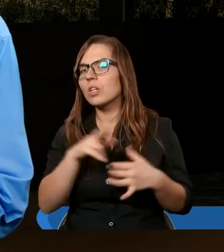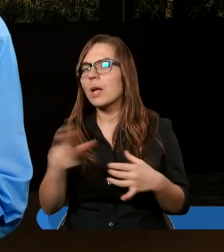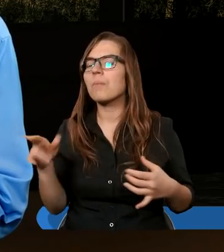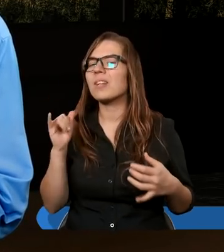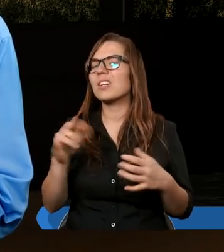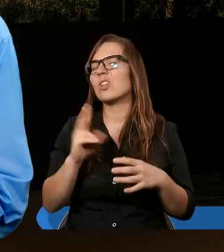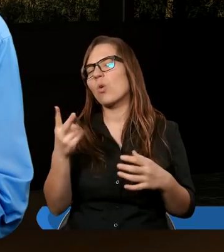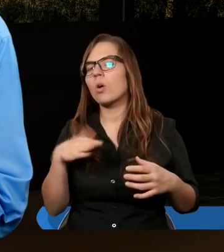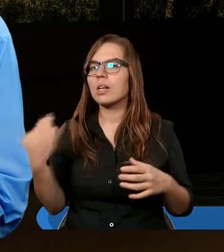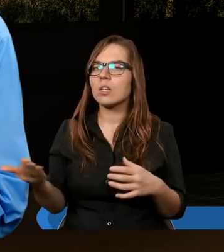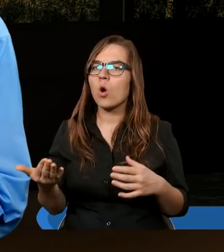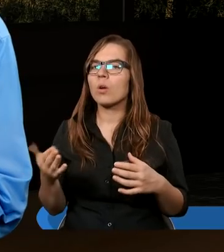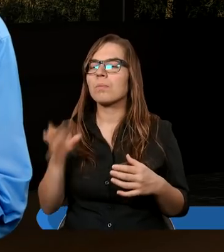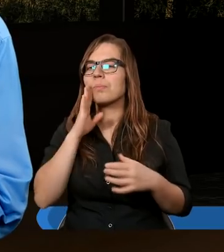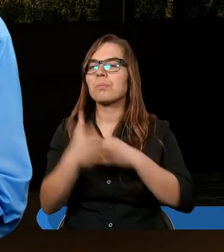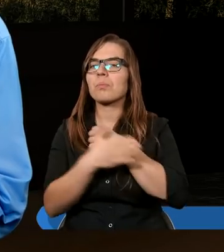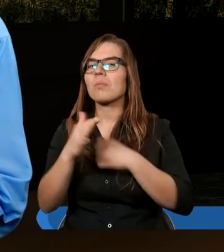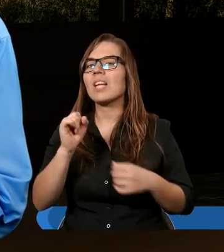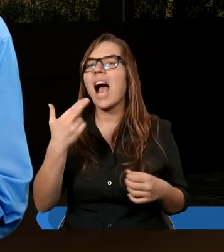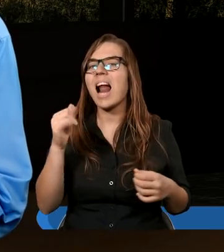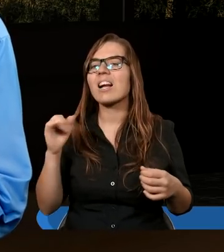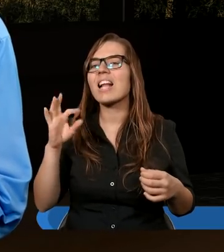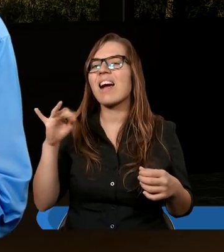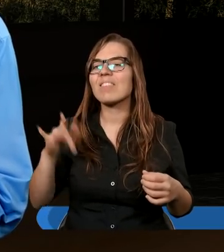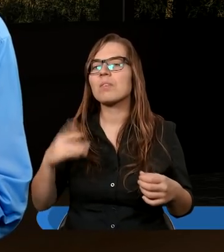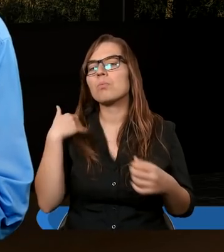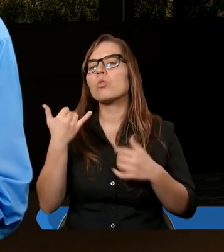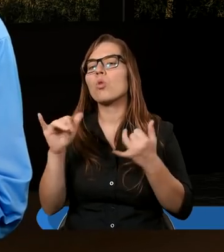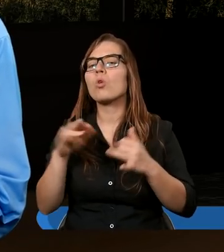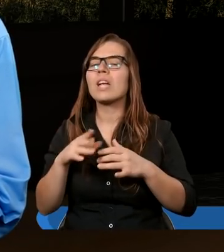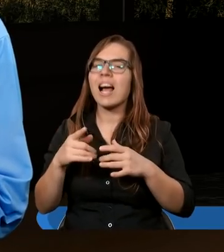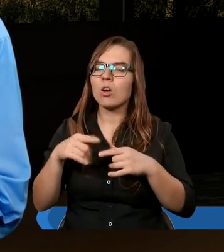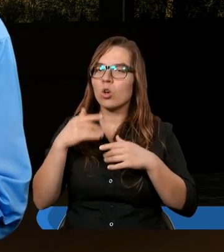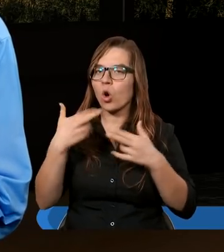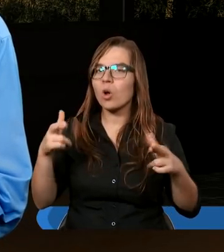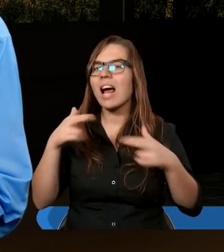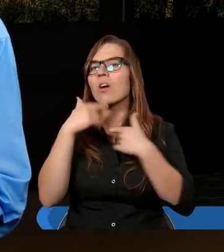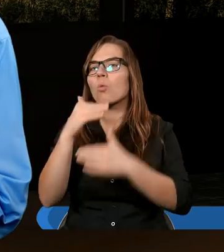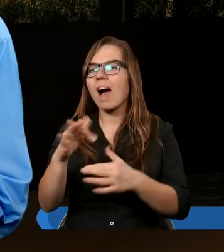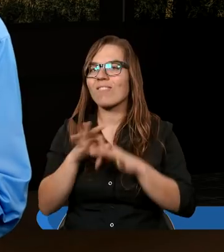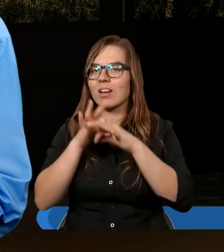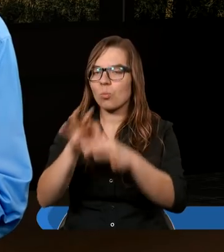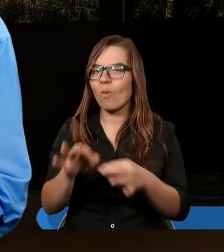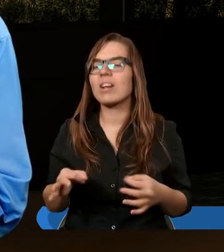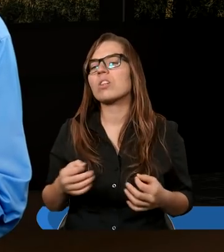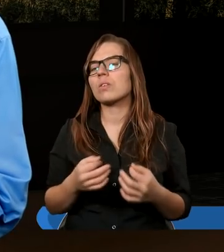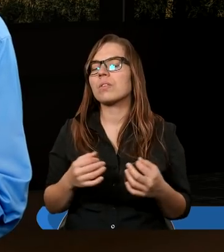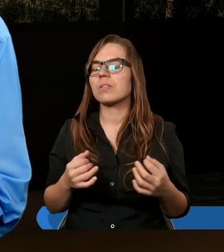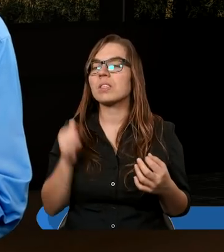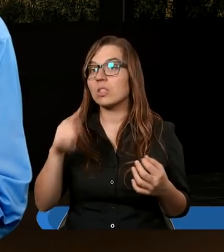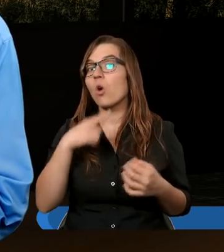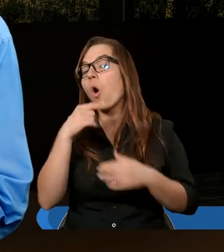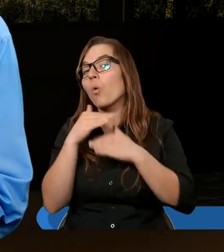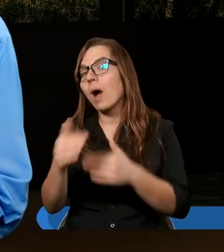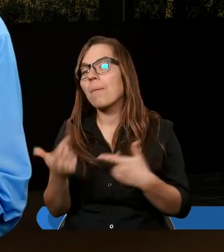Z drugiej strony postawa Ananiasza i Safiry wprowadzała pewnego rodzaju kłamstwo. To byli przedstawiciele, to byli ludzie, którzy